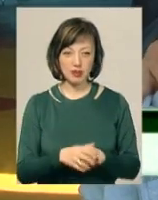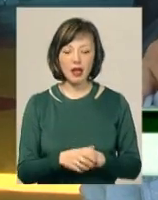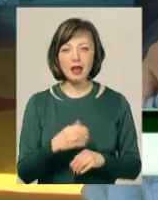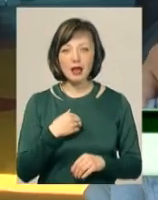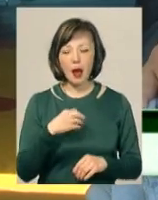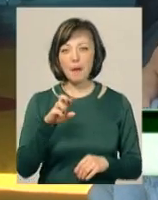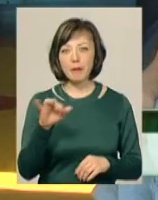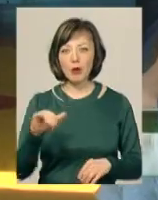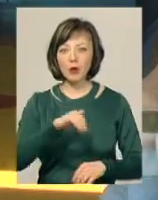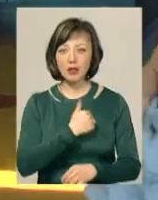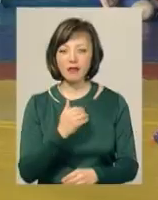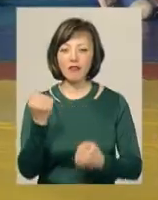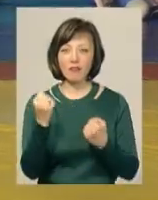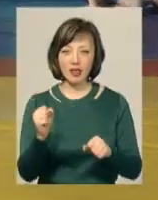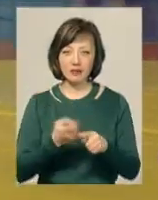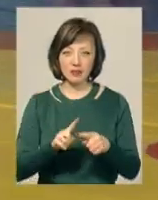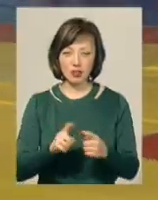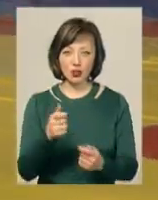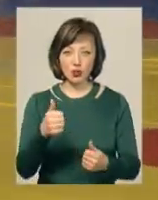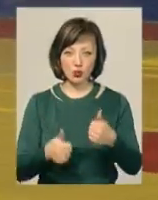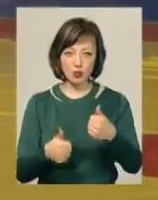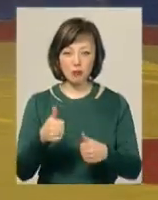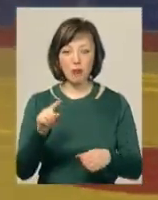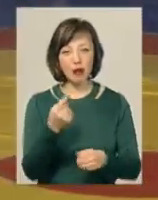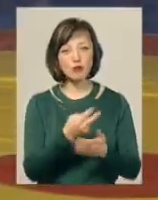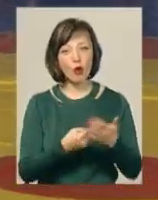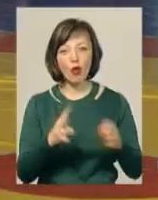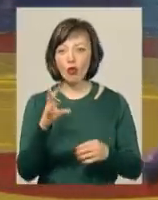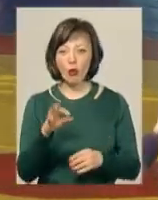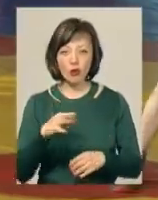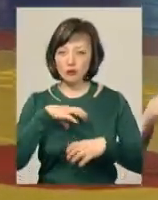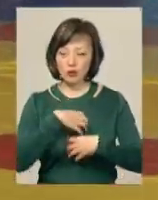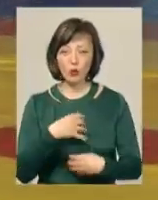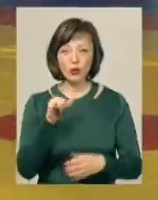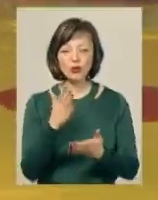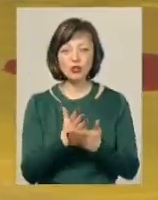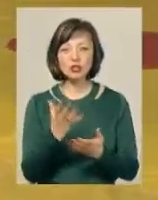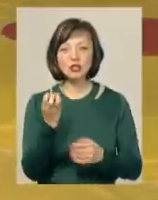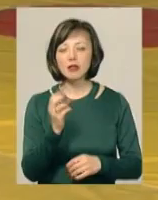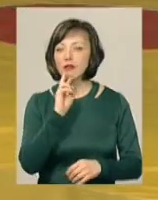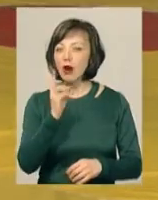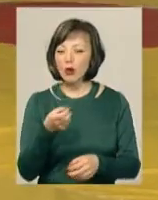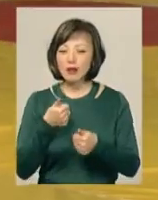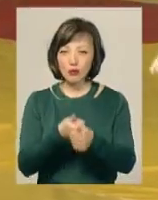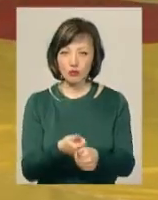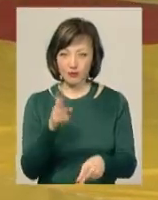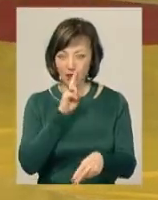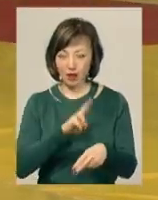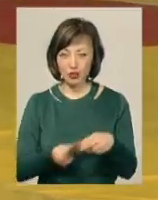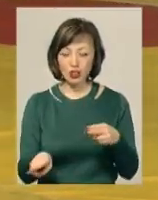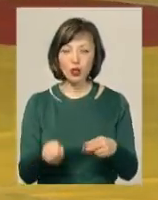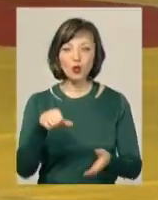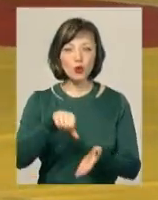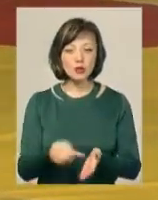хотів виграти всі суточки. Першу суточку Сергій програв, але, каже, не засмутився, бо в нього є ще два роки, щоби надолужити втрачене. До